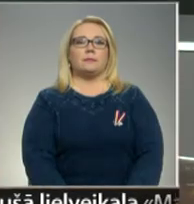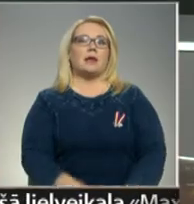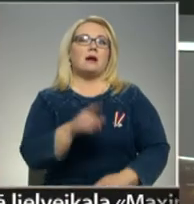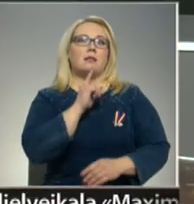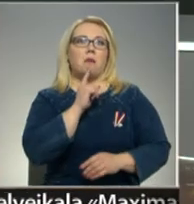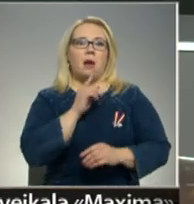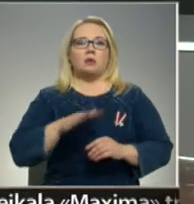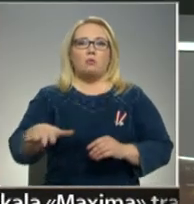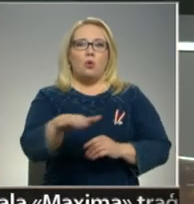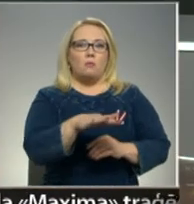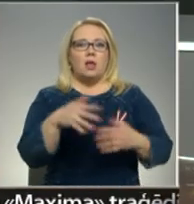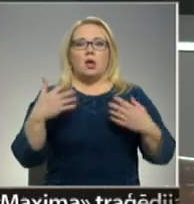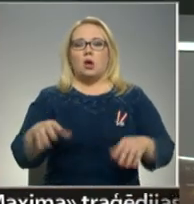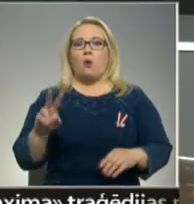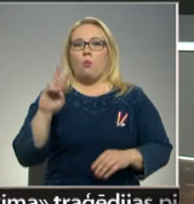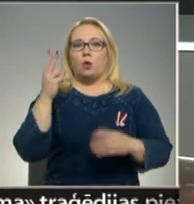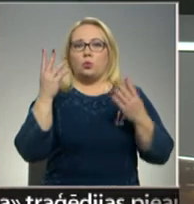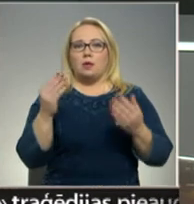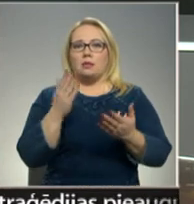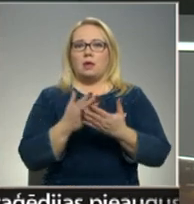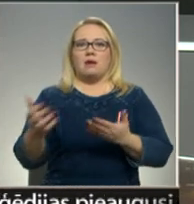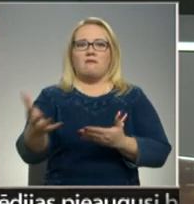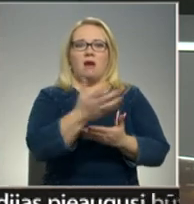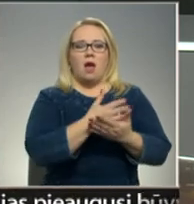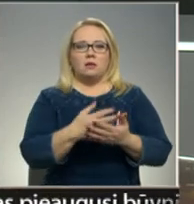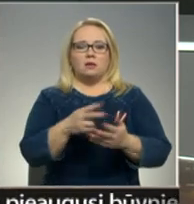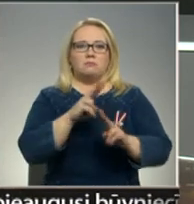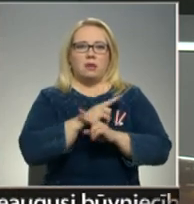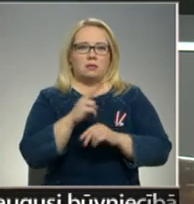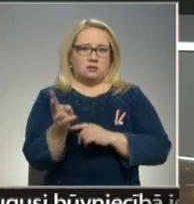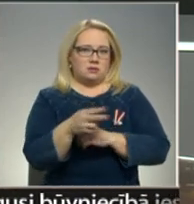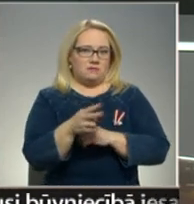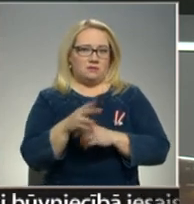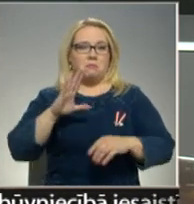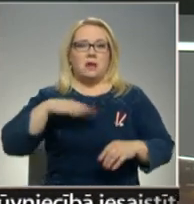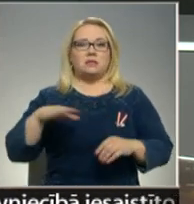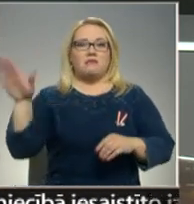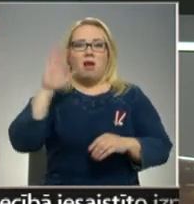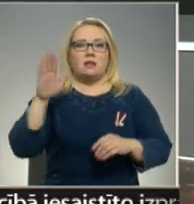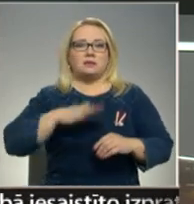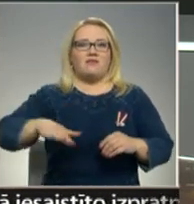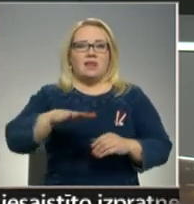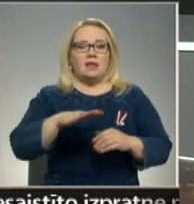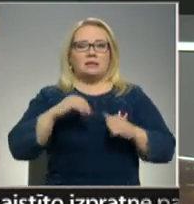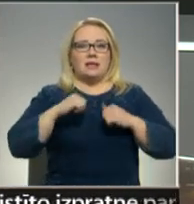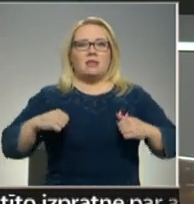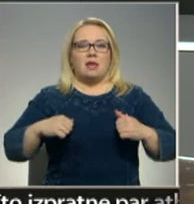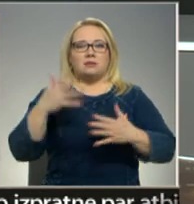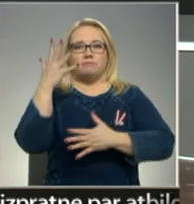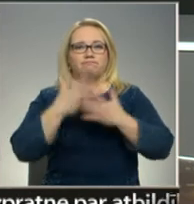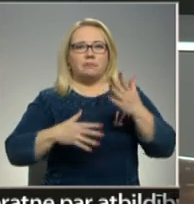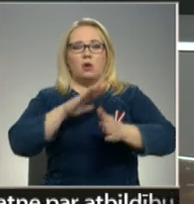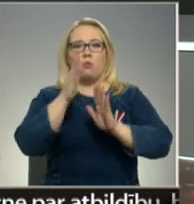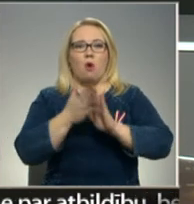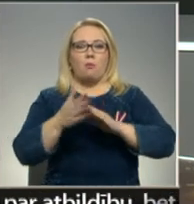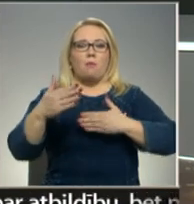Liepājas pludumalē jau otro dienu tika vāktas beigtas zivis. Pēc valsts videsdienas apliesēm kopumā krastā